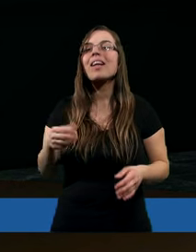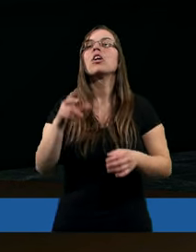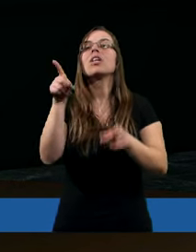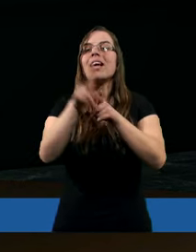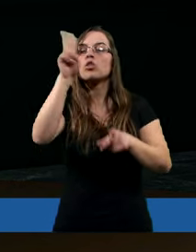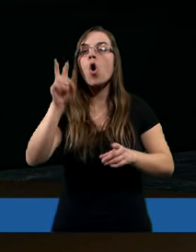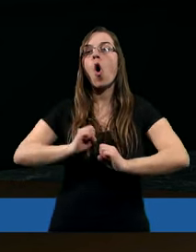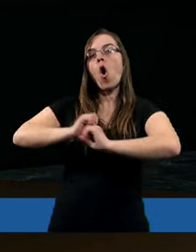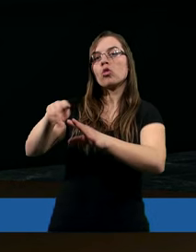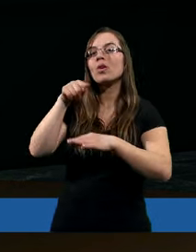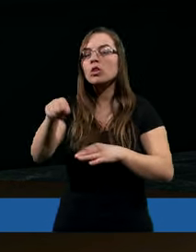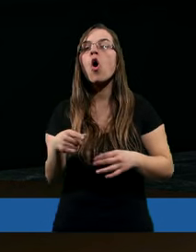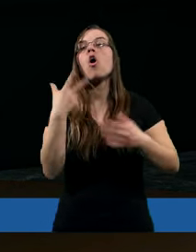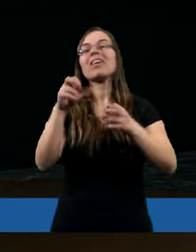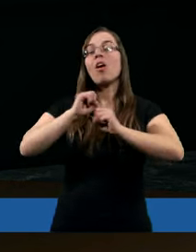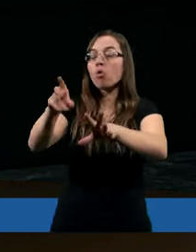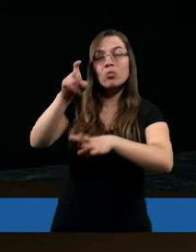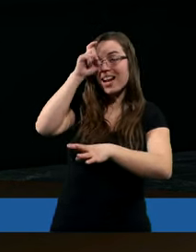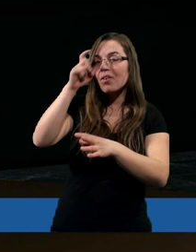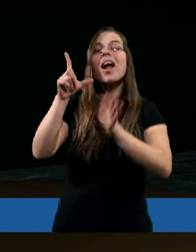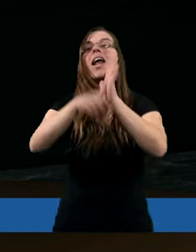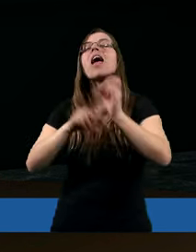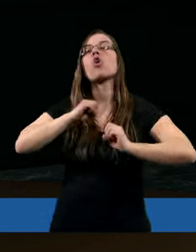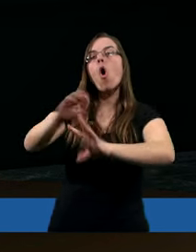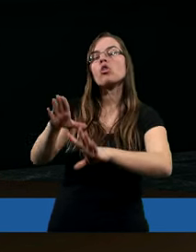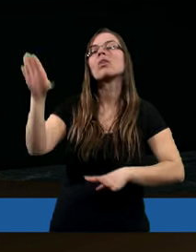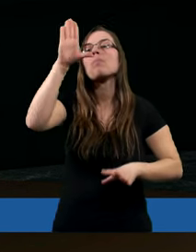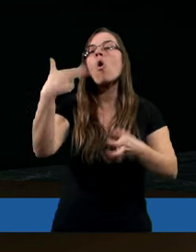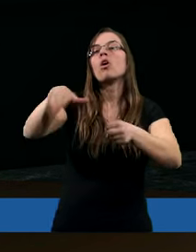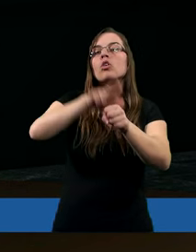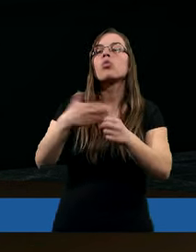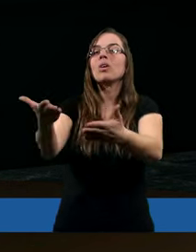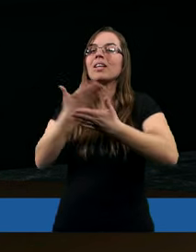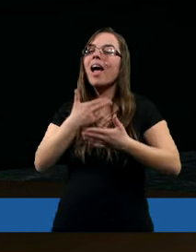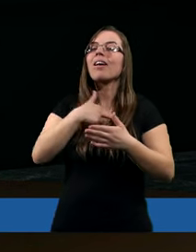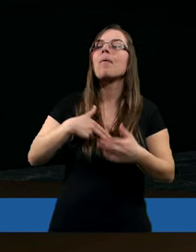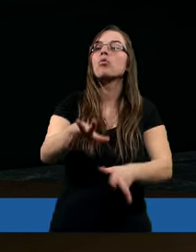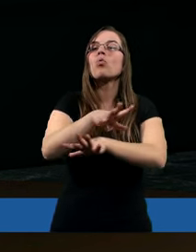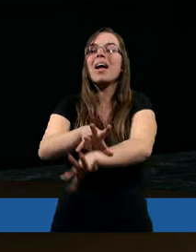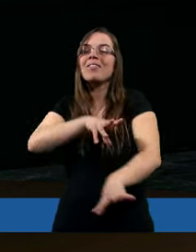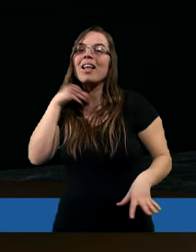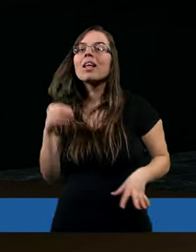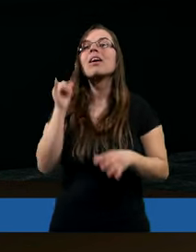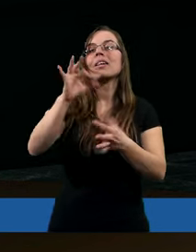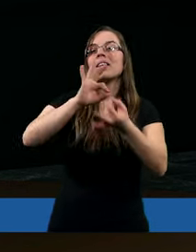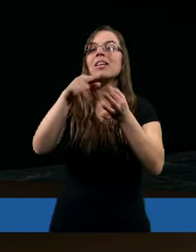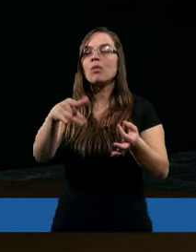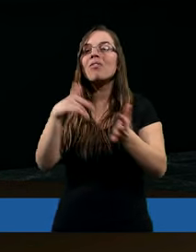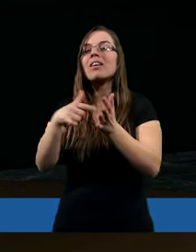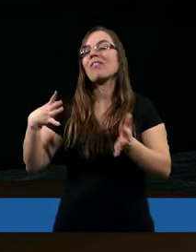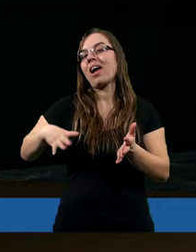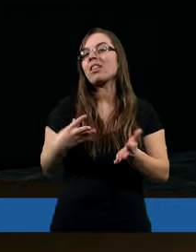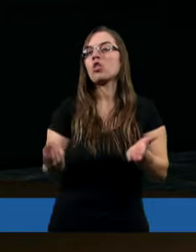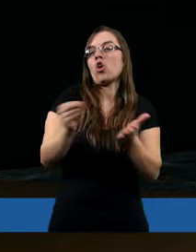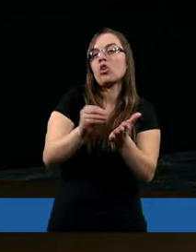Boteż kto odrzuca to? Odrzuca nie człowieka, lecz Boga, który nam też daje Ducha swego świętego. I tutaj warto by